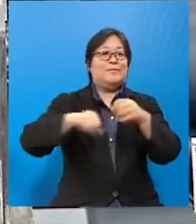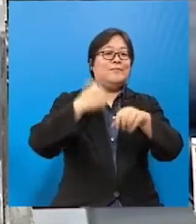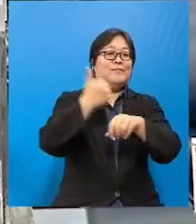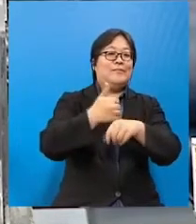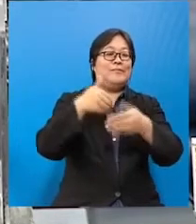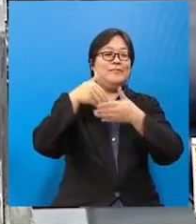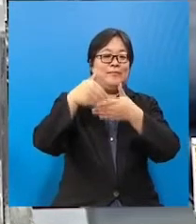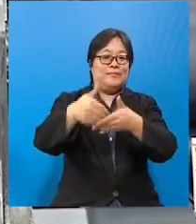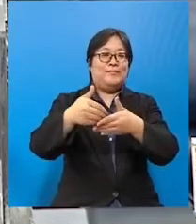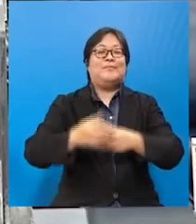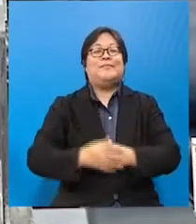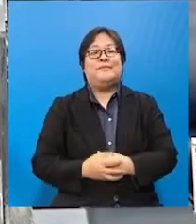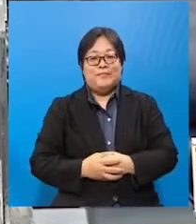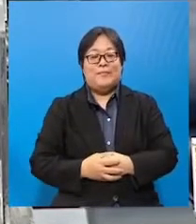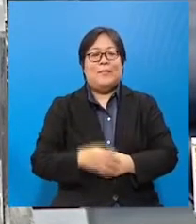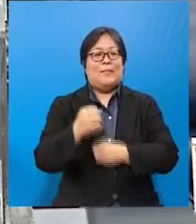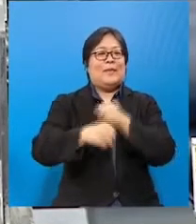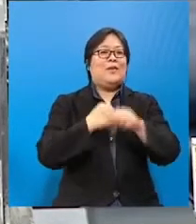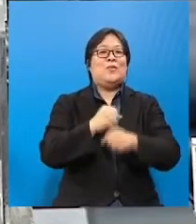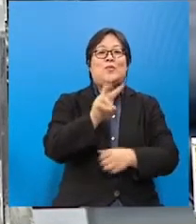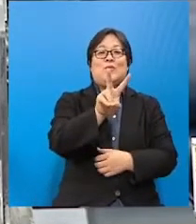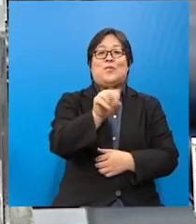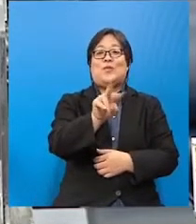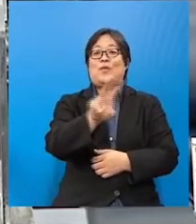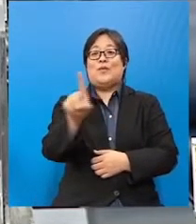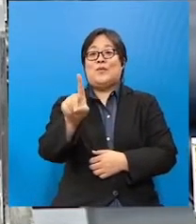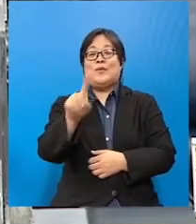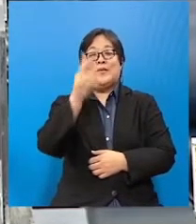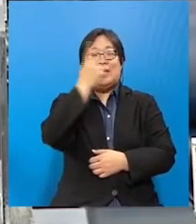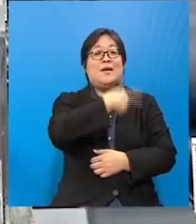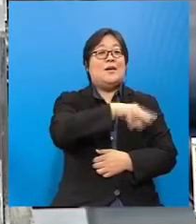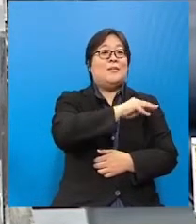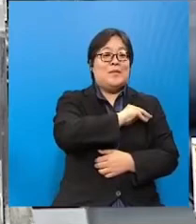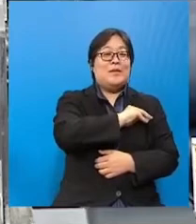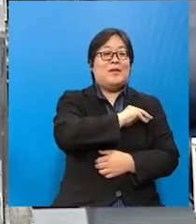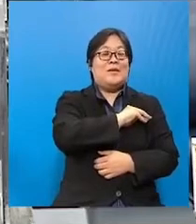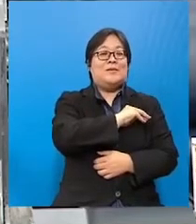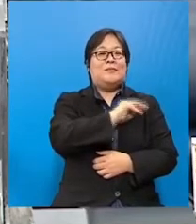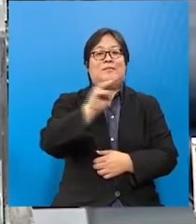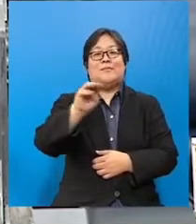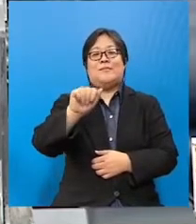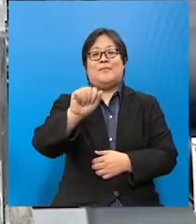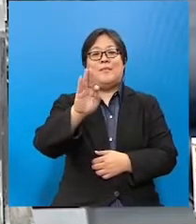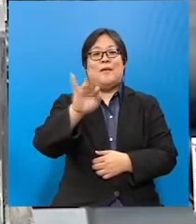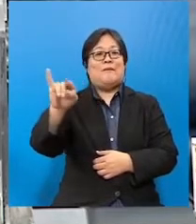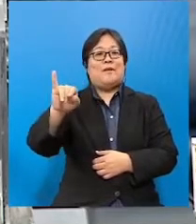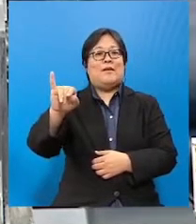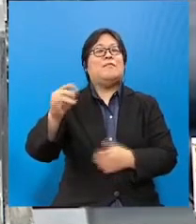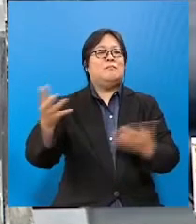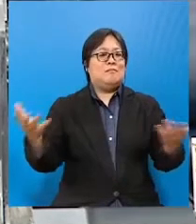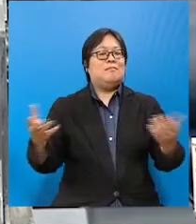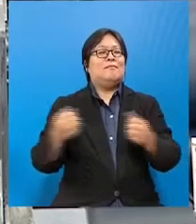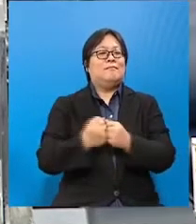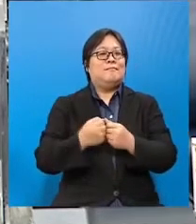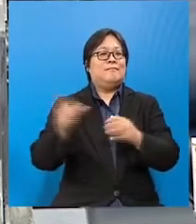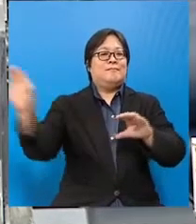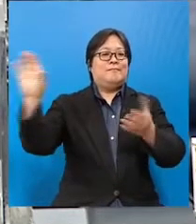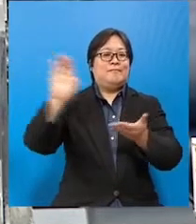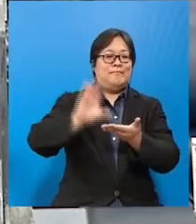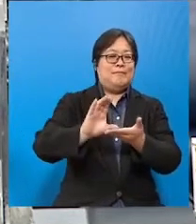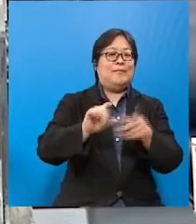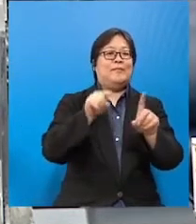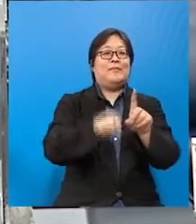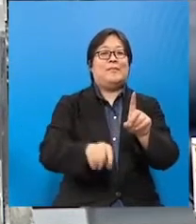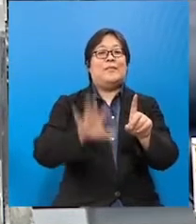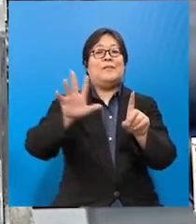insentif. Pada tahun 2021, Kementerian Pertanian dan Industri Makanan MAFI telah diperuntukkan sebanyak RM1